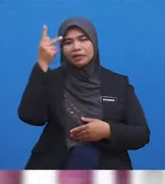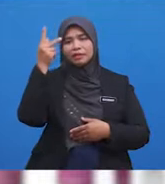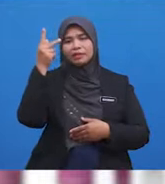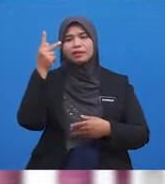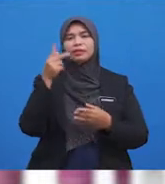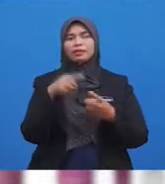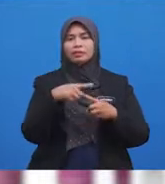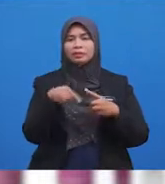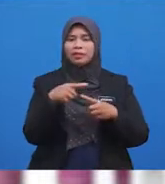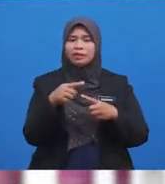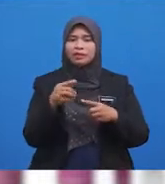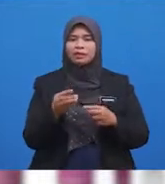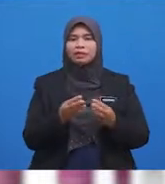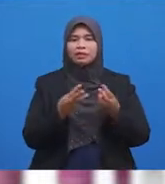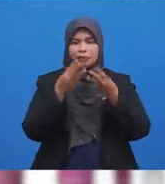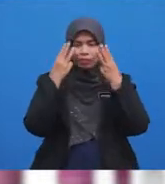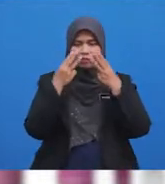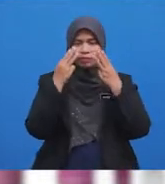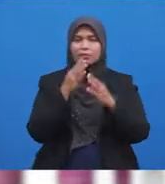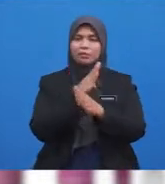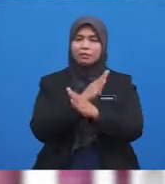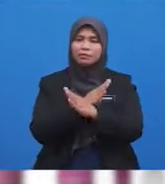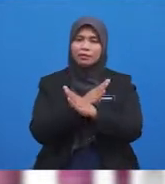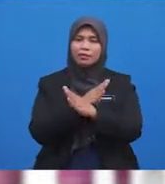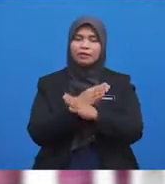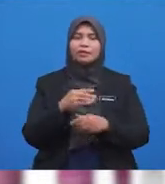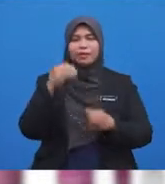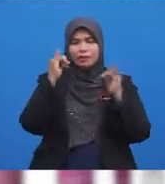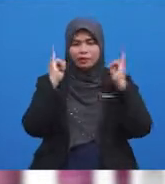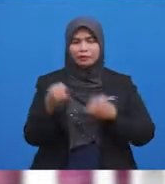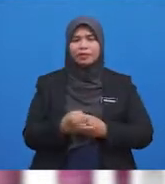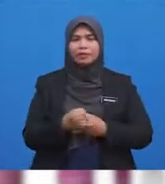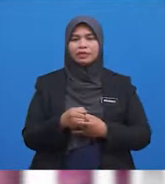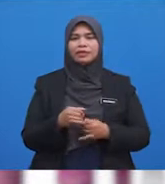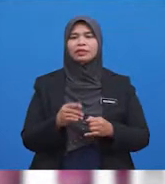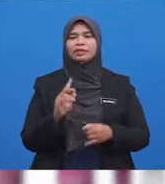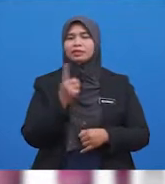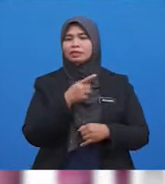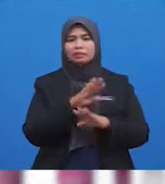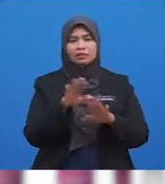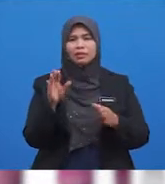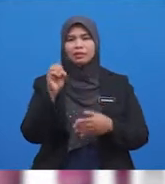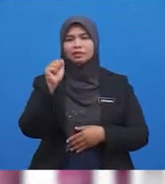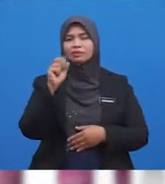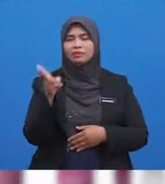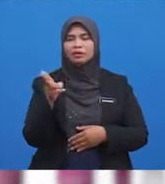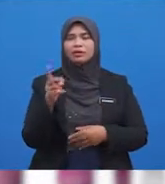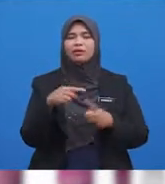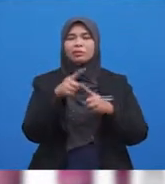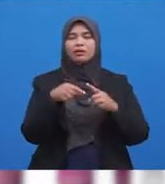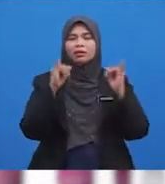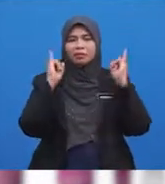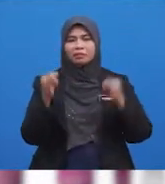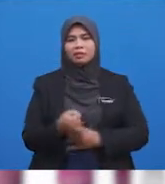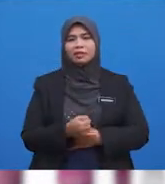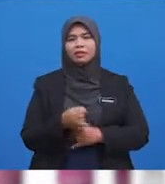Apabila Wuduk kita Batal Ibadah Kita Tidak Sah Bila Ibadah Kita Tidak